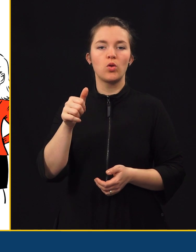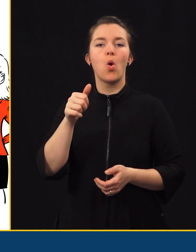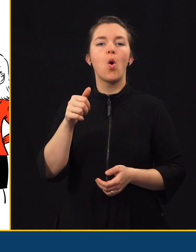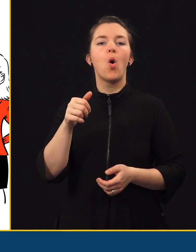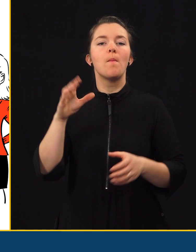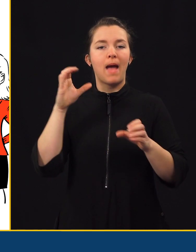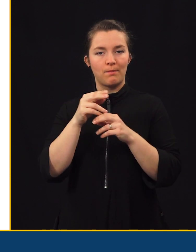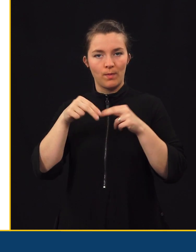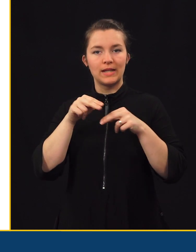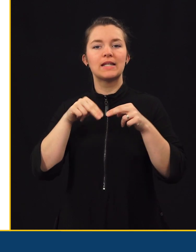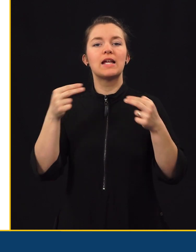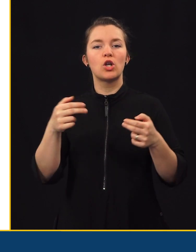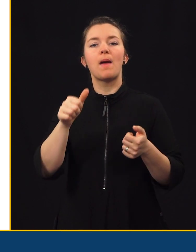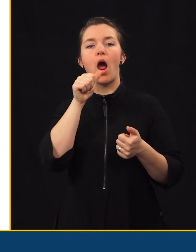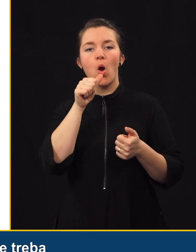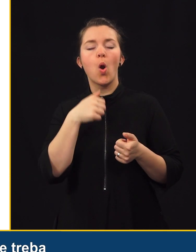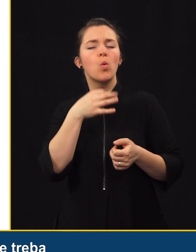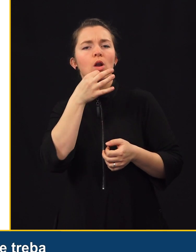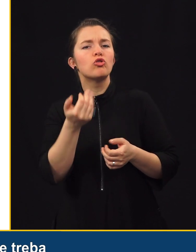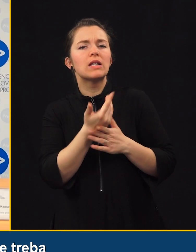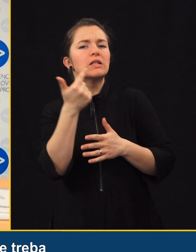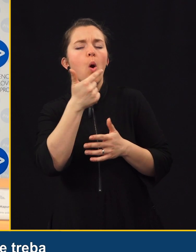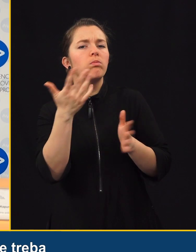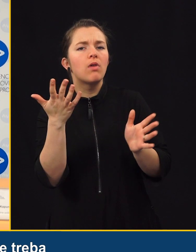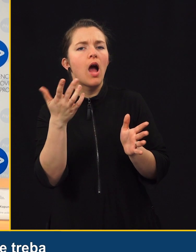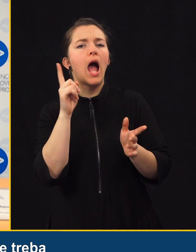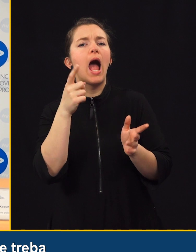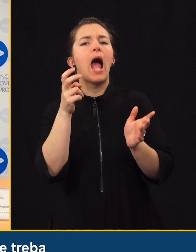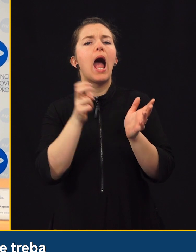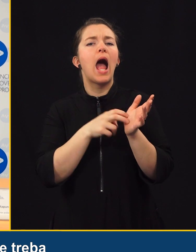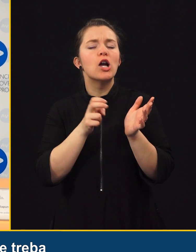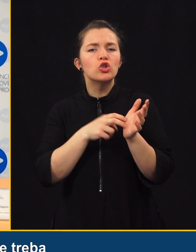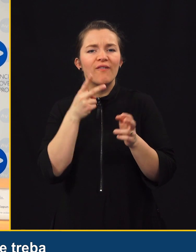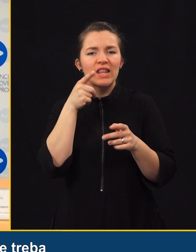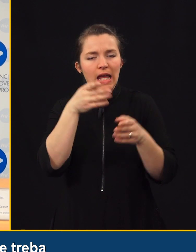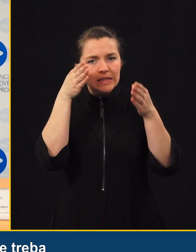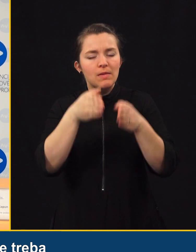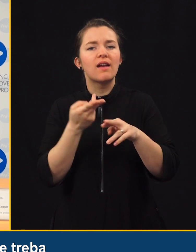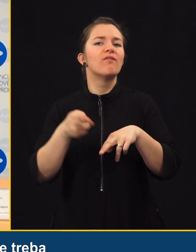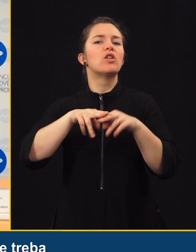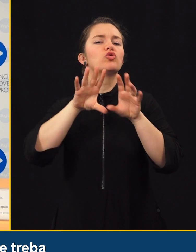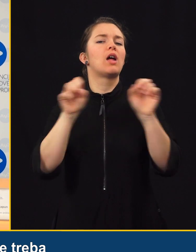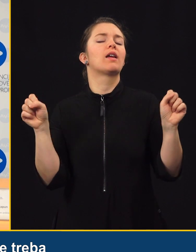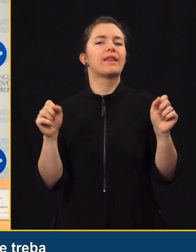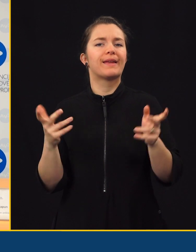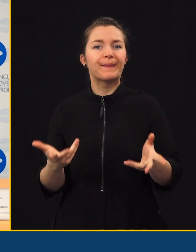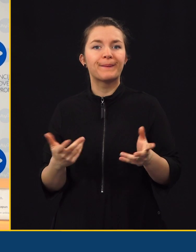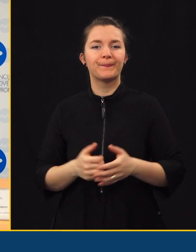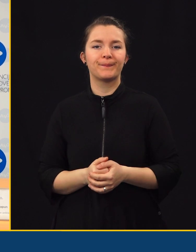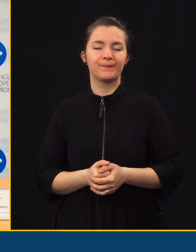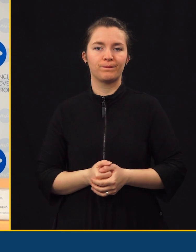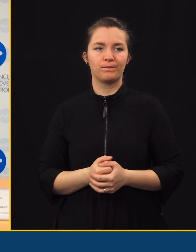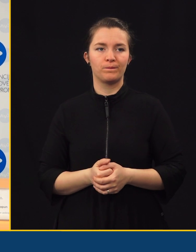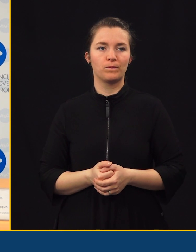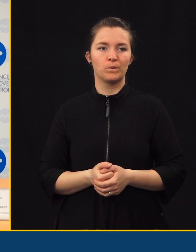ki so potrečno povinjeni. Vprašanje za oba, kaj torej še te smerje več na tih nekaj sprednosti in navstev?